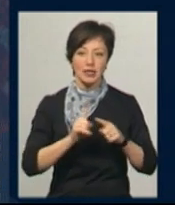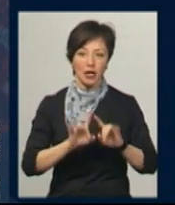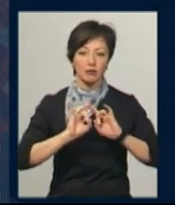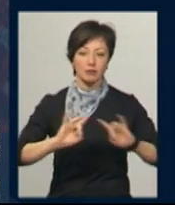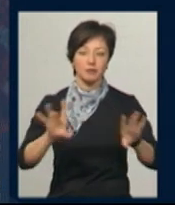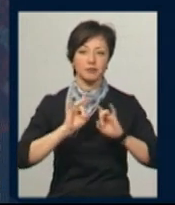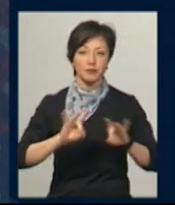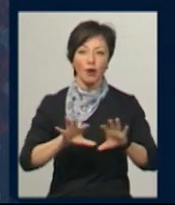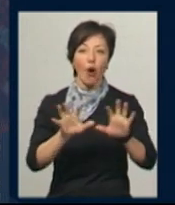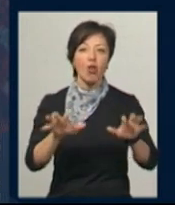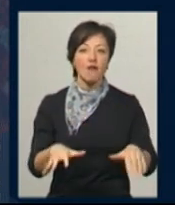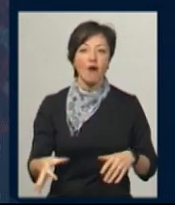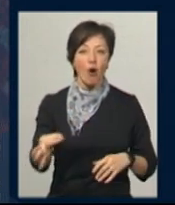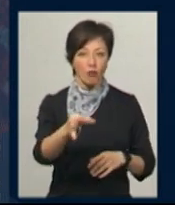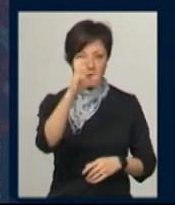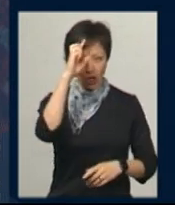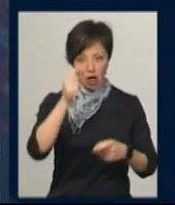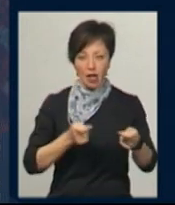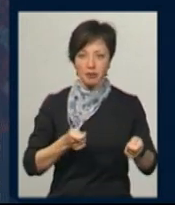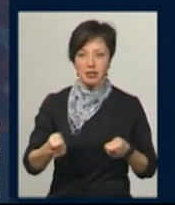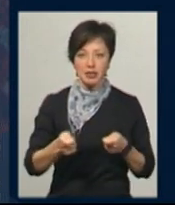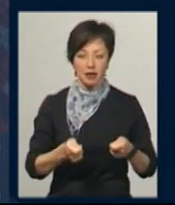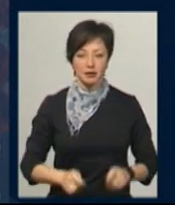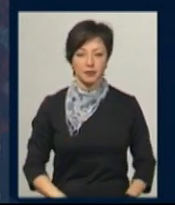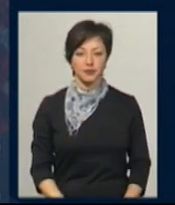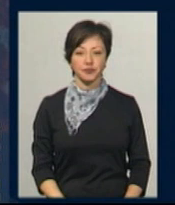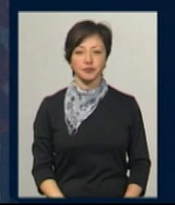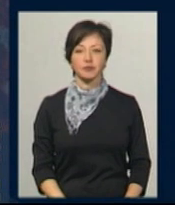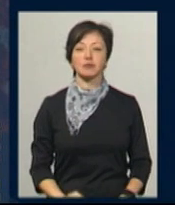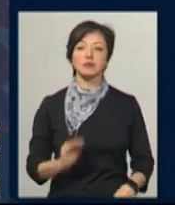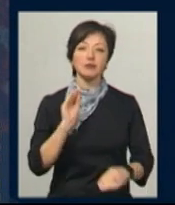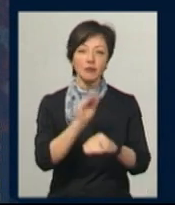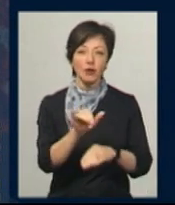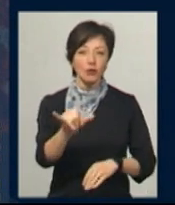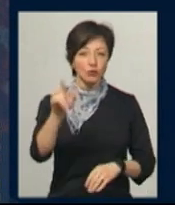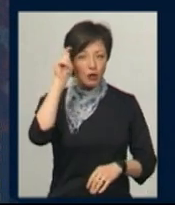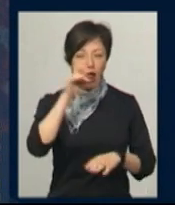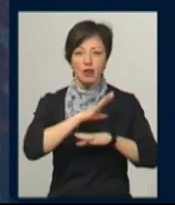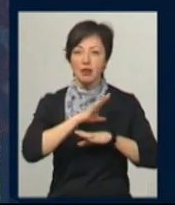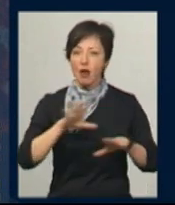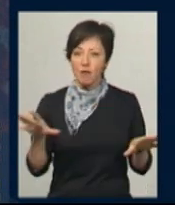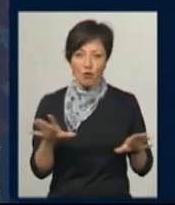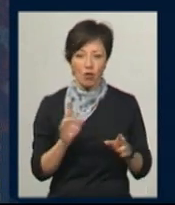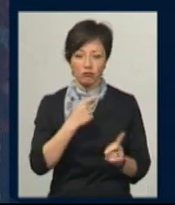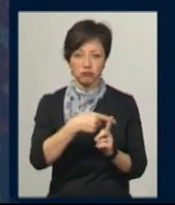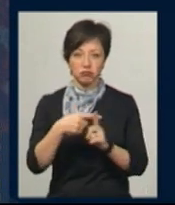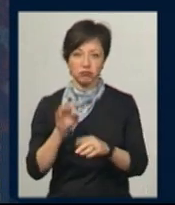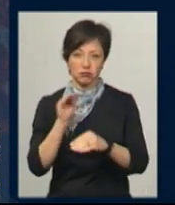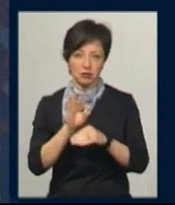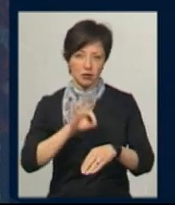брифінгу повідомив голова облдержадміністрації Дмитро Габінет. Додає, у чоловіка не було супутніх захворювань.